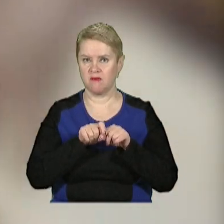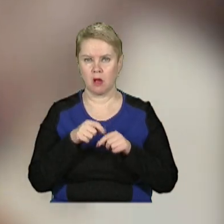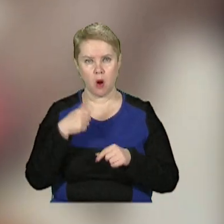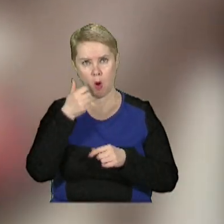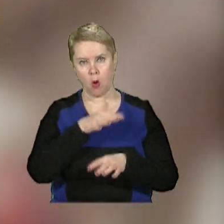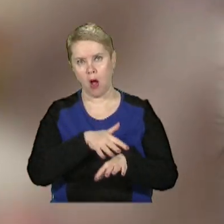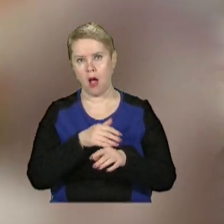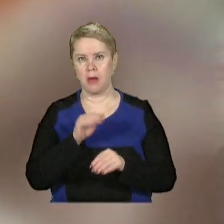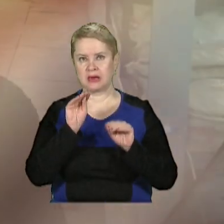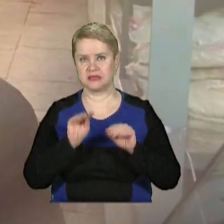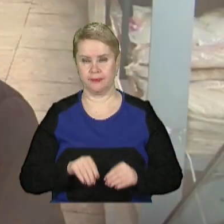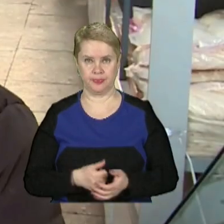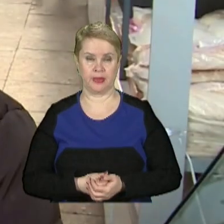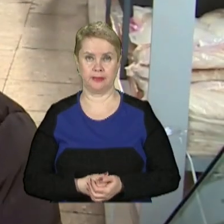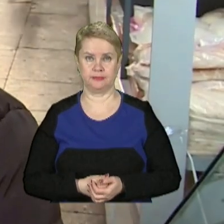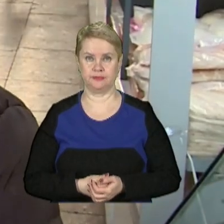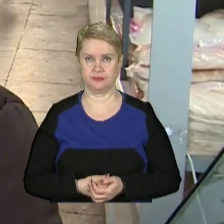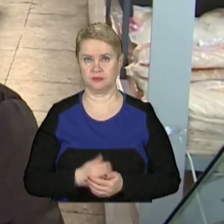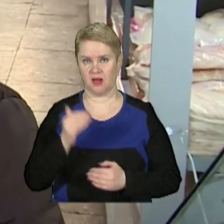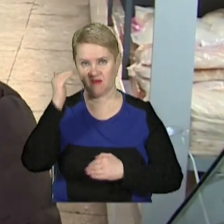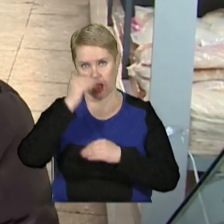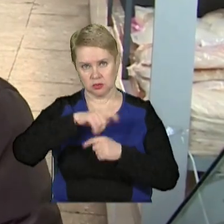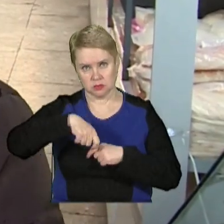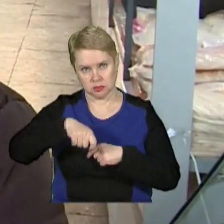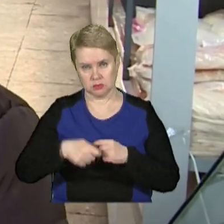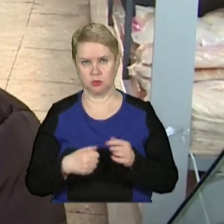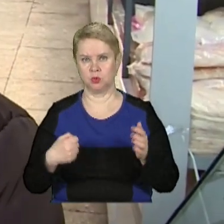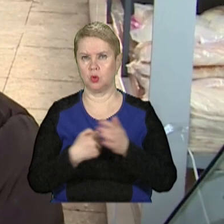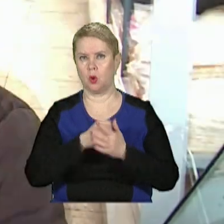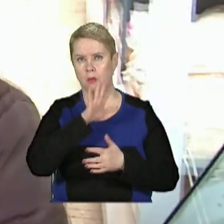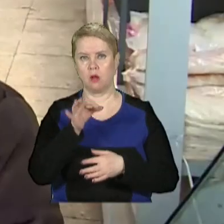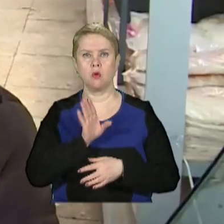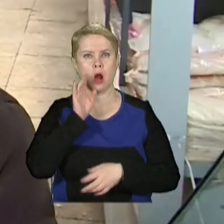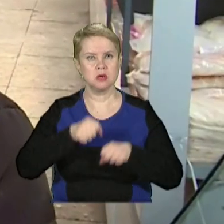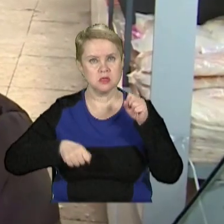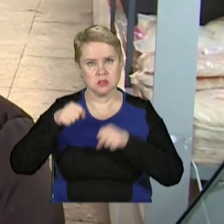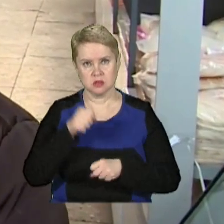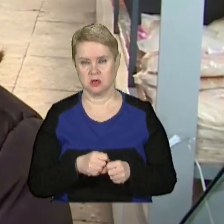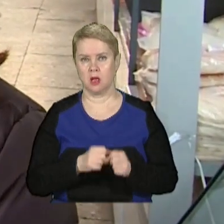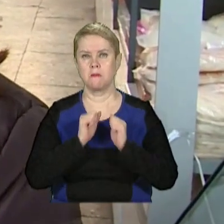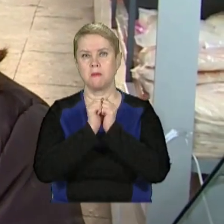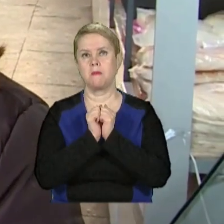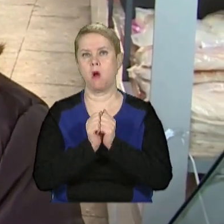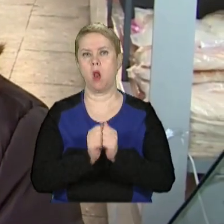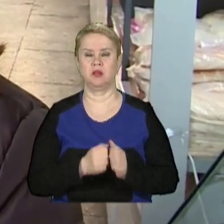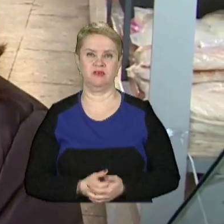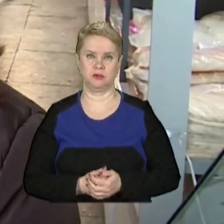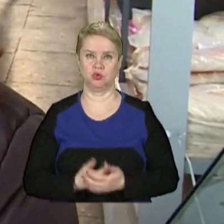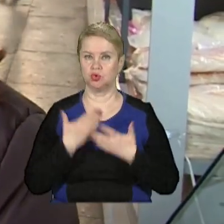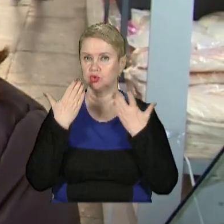роками рецептом. Заключується з вечора, місця до п'ятої ранку. Читається молитва над